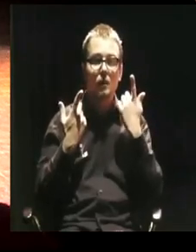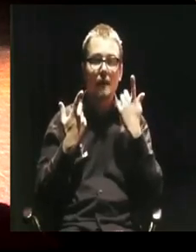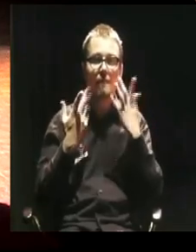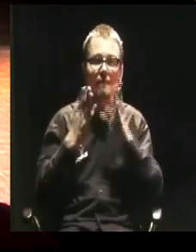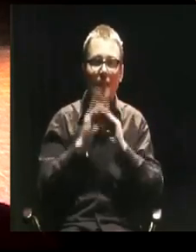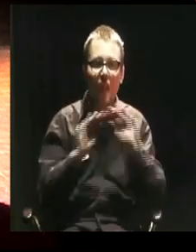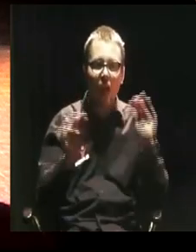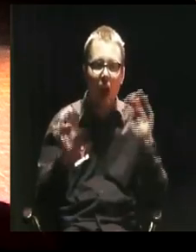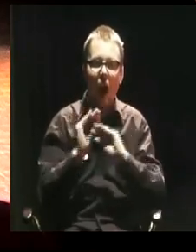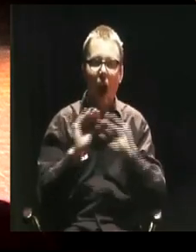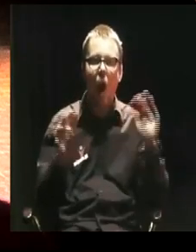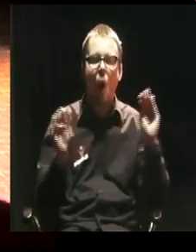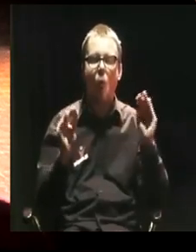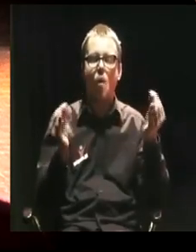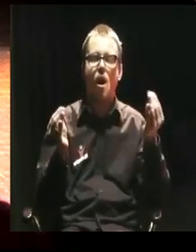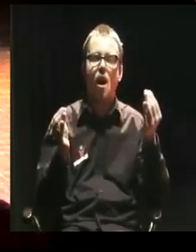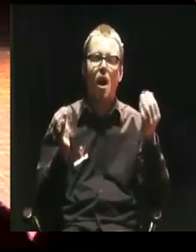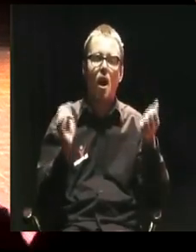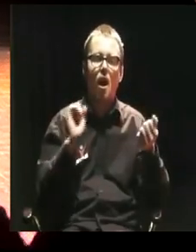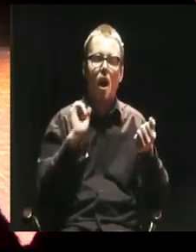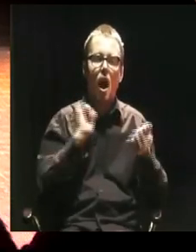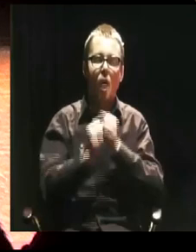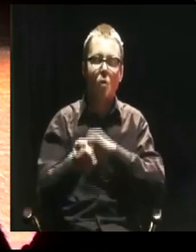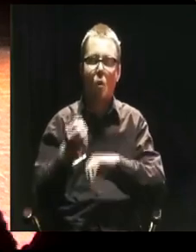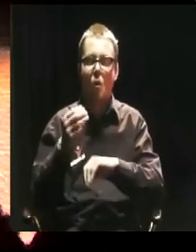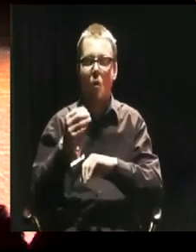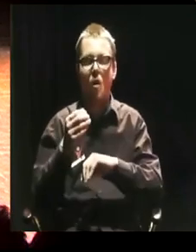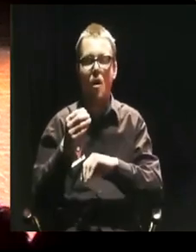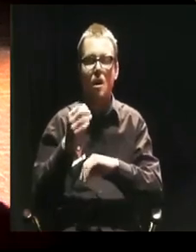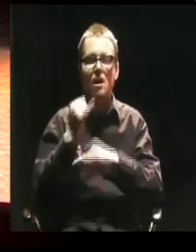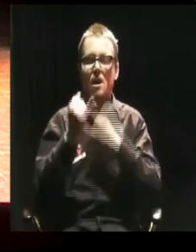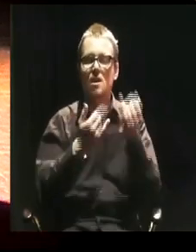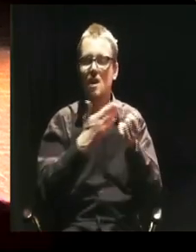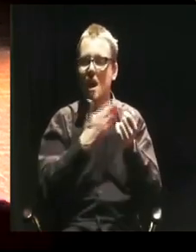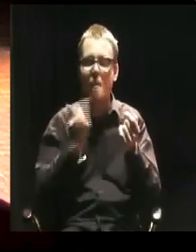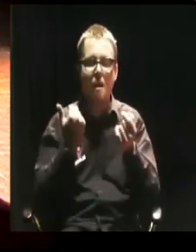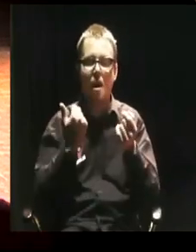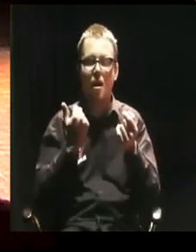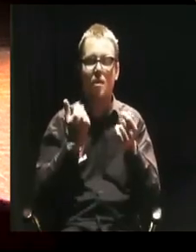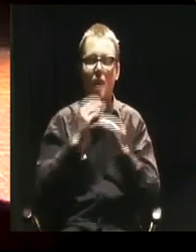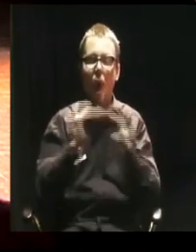byśmy nazwali jakimś profesjonalnym podejściem, jeżeli coś nie ma jakichś takich fancy słów, czyli takich